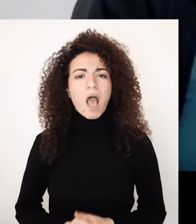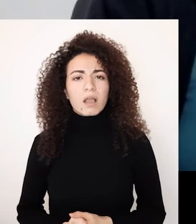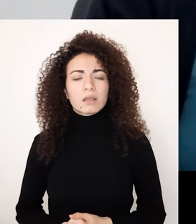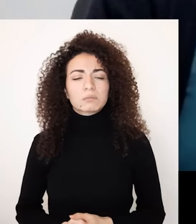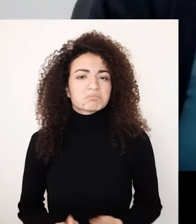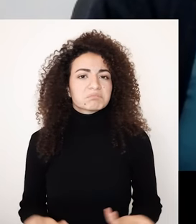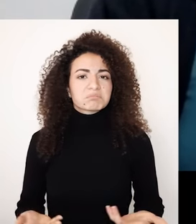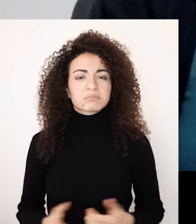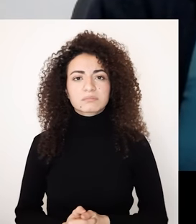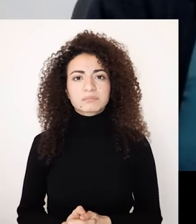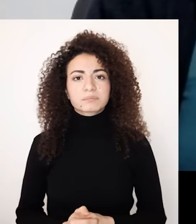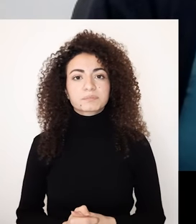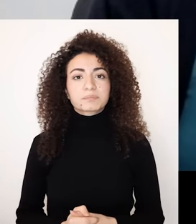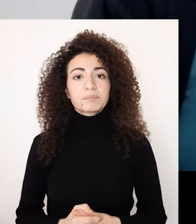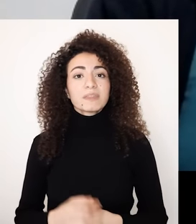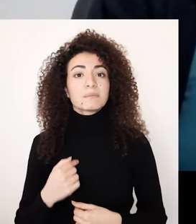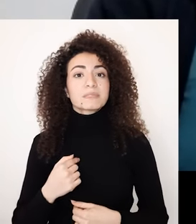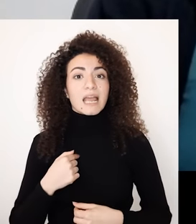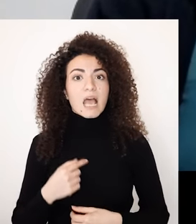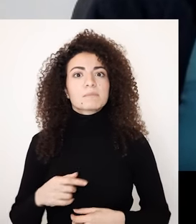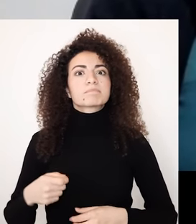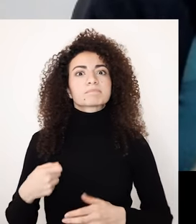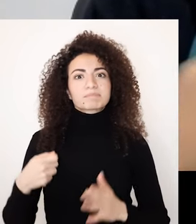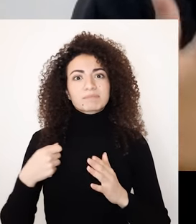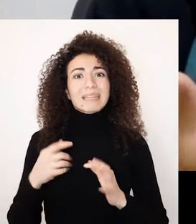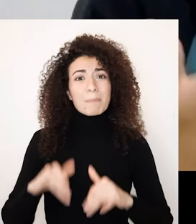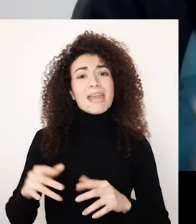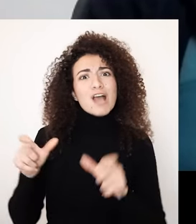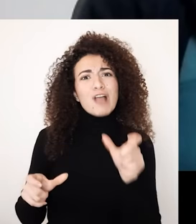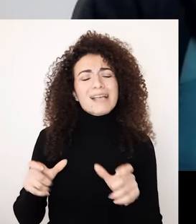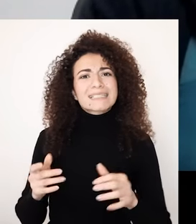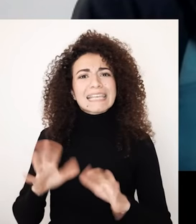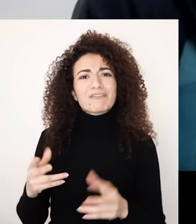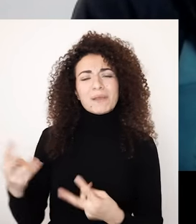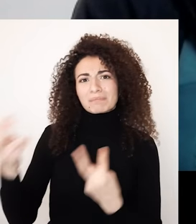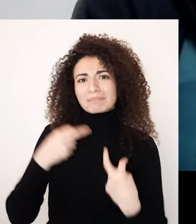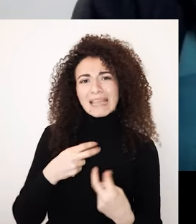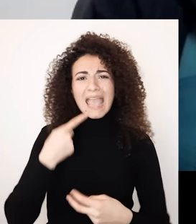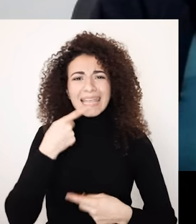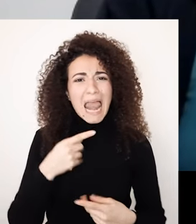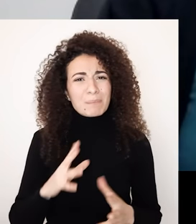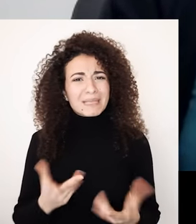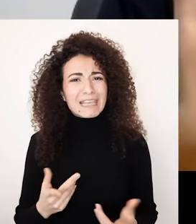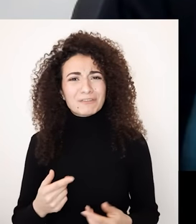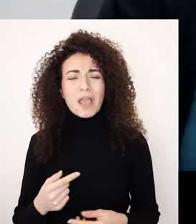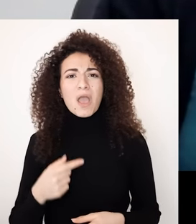المجتمع لكن بفضل المعادة المقبلة حتى التنمر ذلك كيف في المجتمع ساعات حتى كيف تحكي